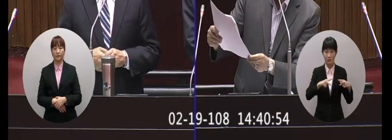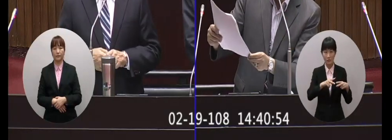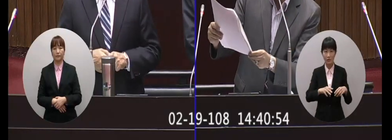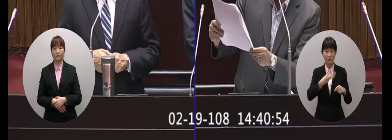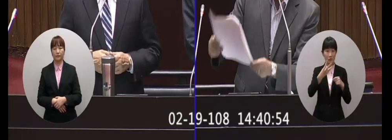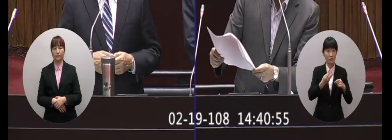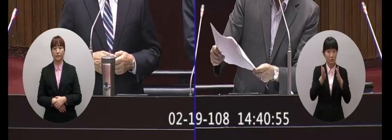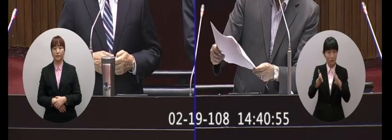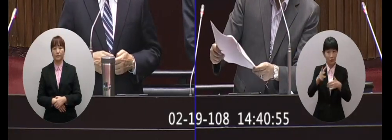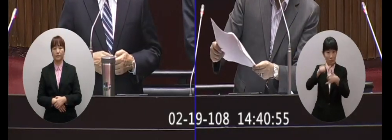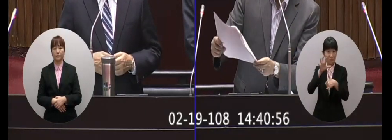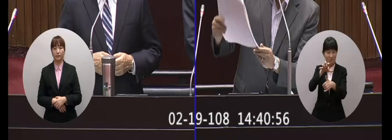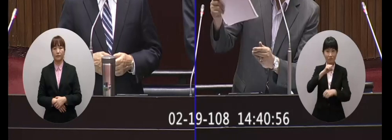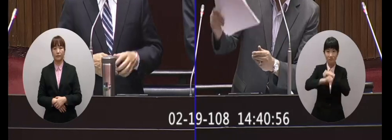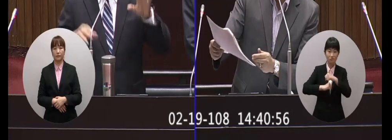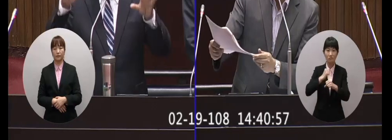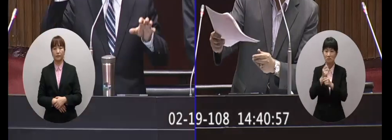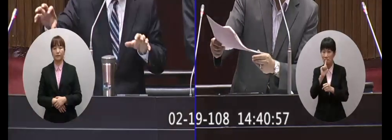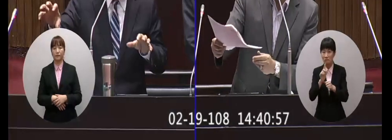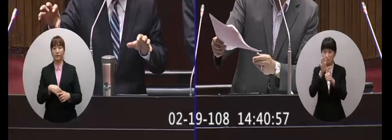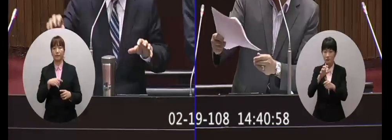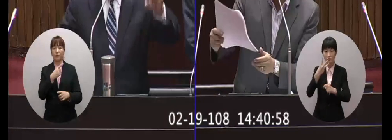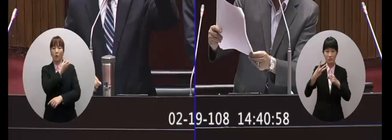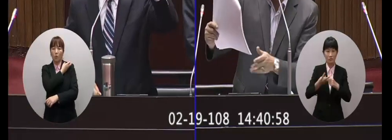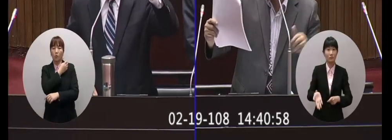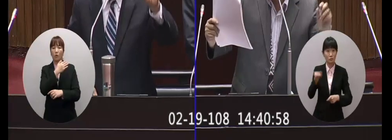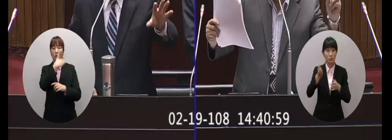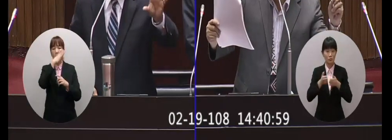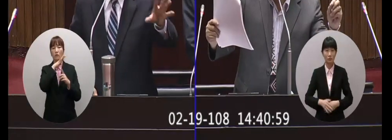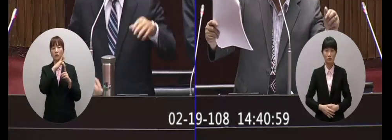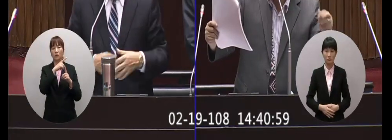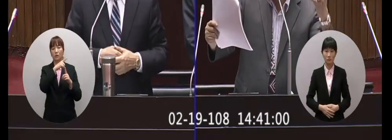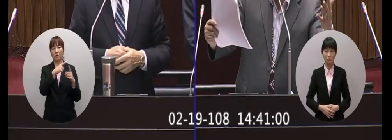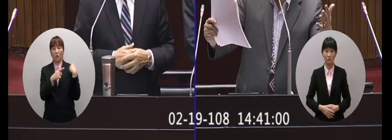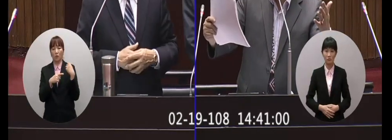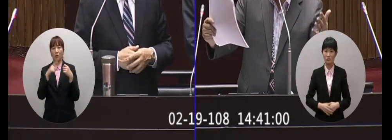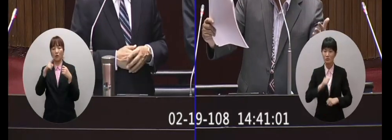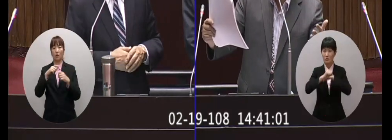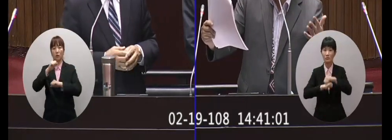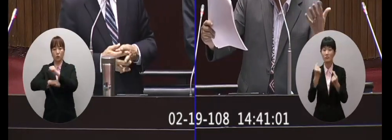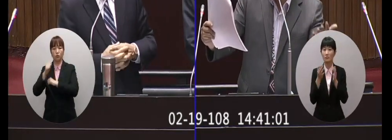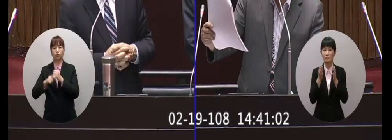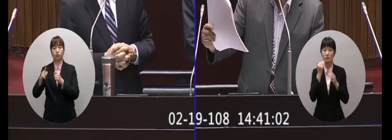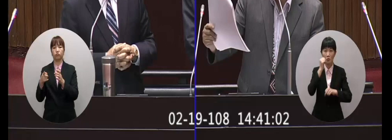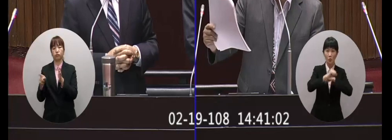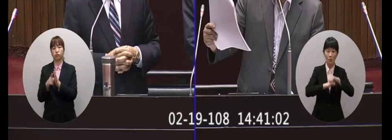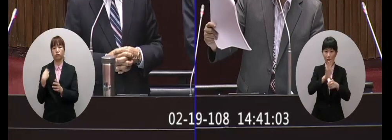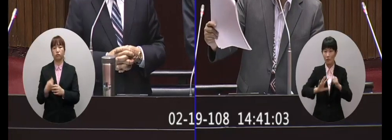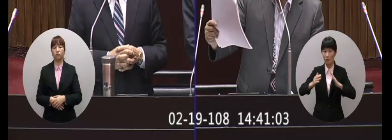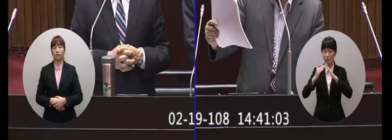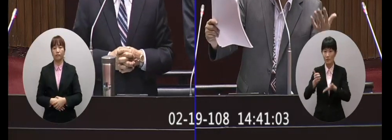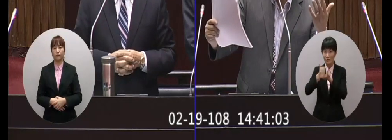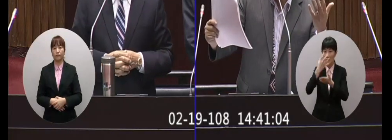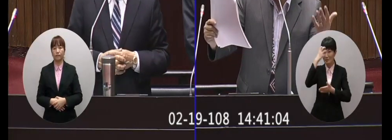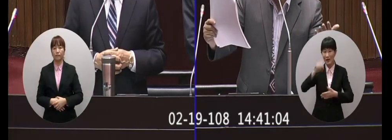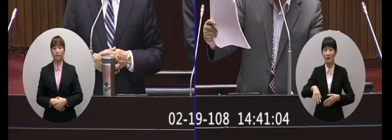針對他的行為這個有可能是身份限制一個是行為不該行為就是妨害國家尊嚴的行為對